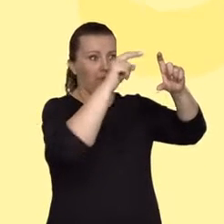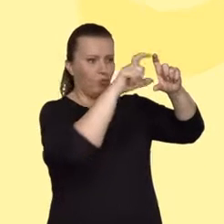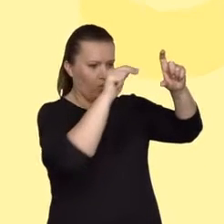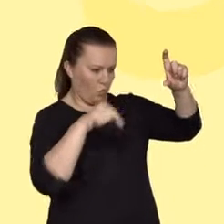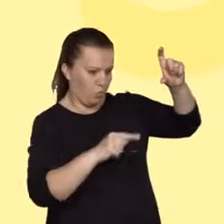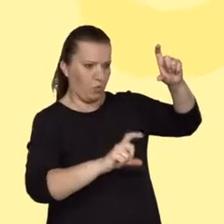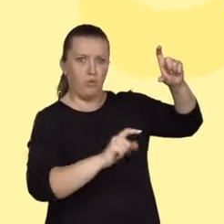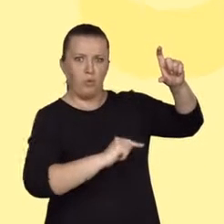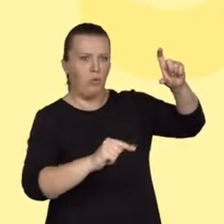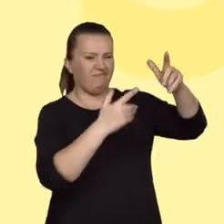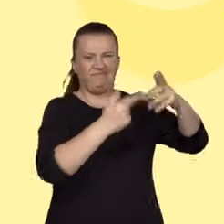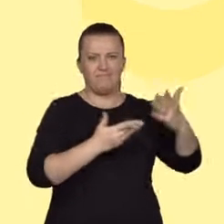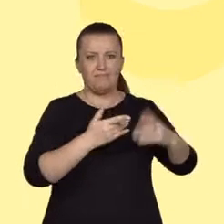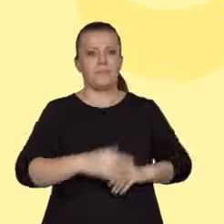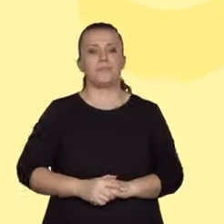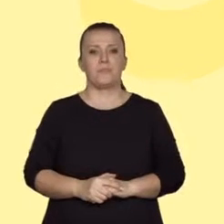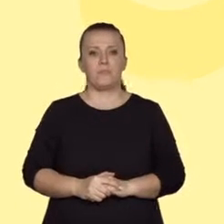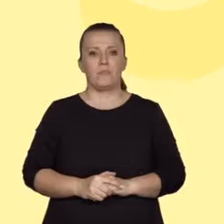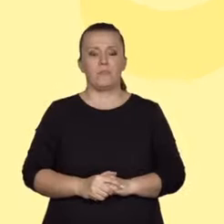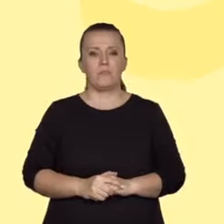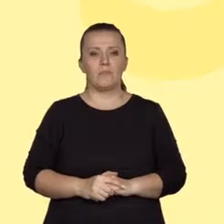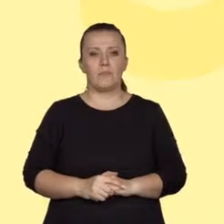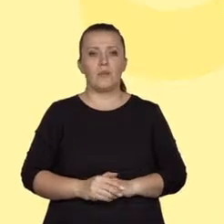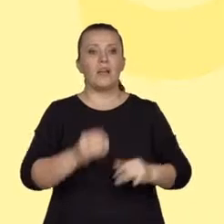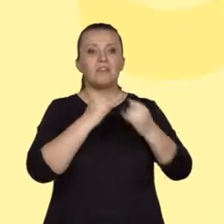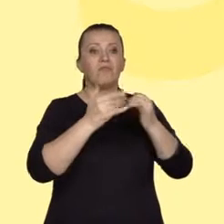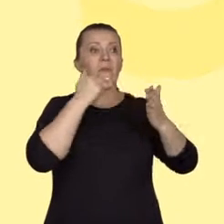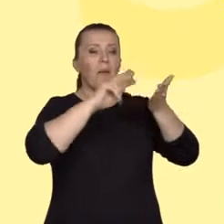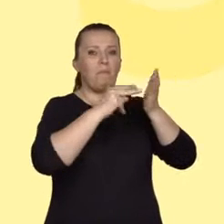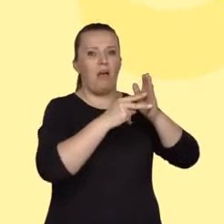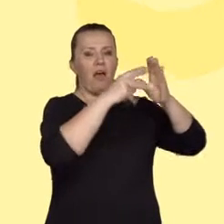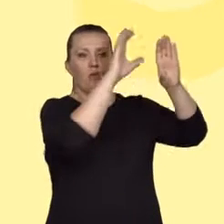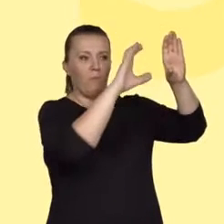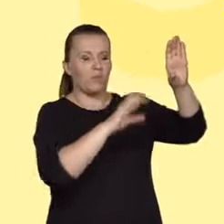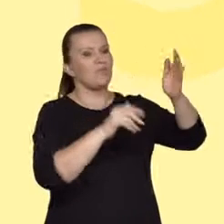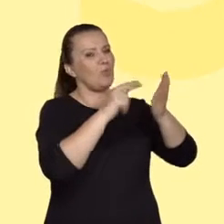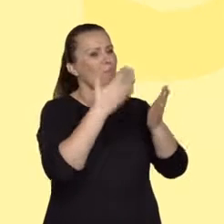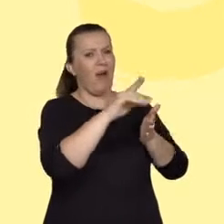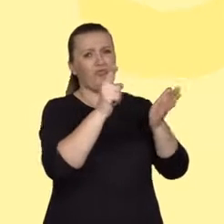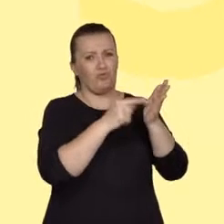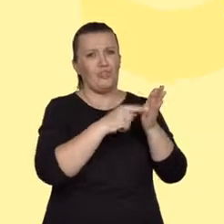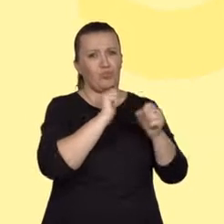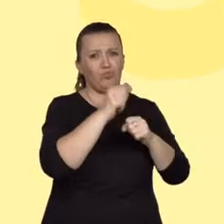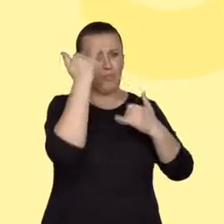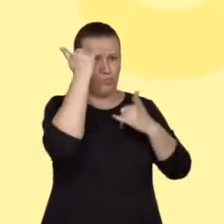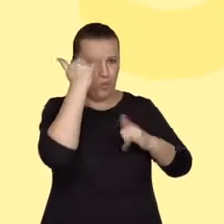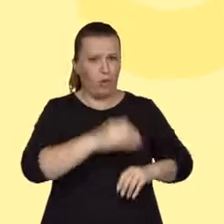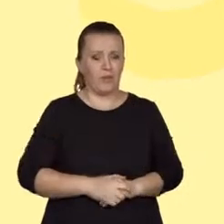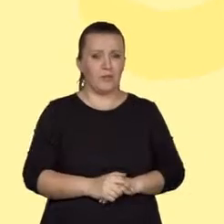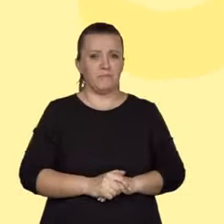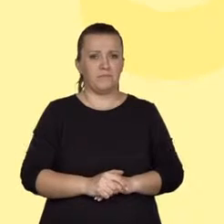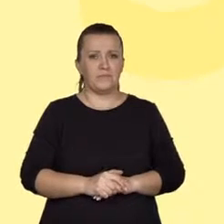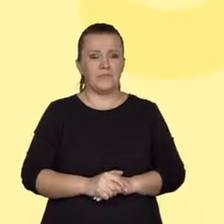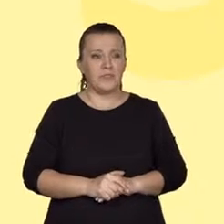kompozycyjnego to najczęstszy błąd. O nieprzemyślanej kompozycji świadczy najczęściej rozpoczynanie następujących po sobie partii pracy, czyli